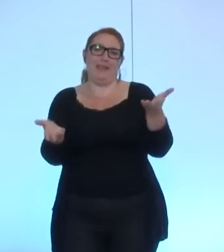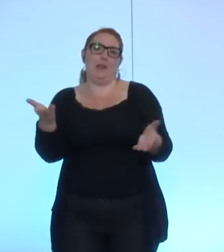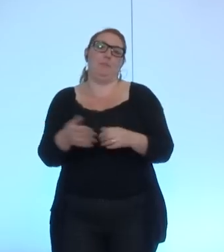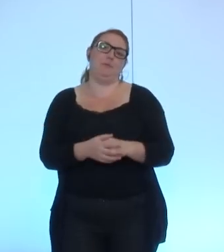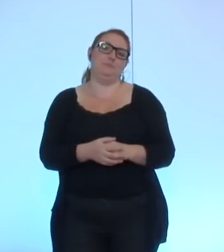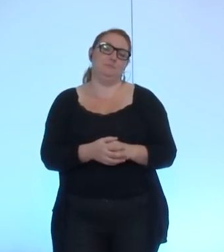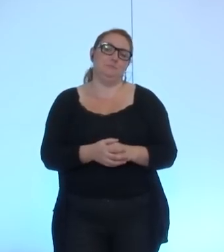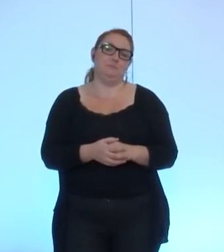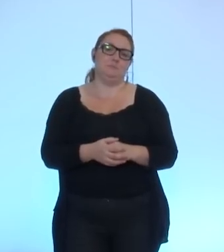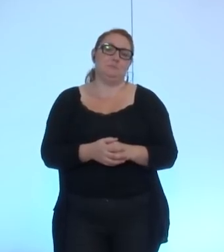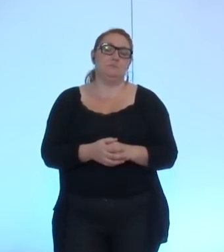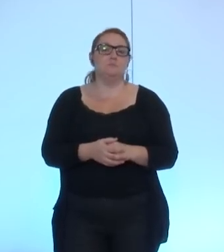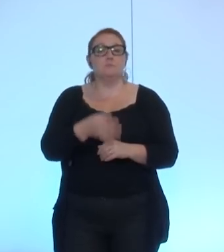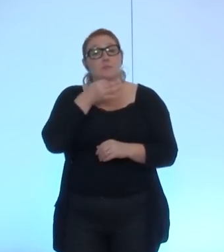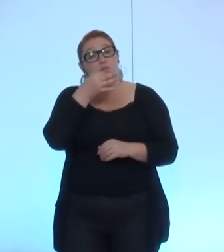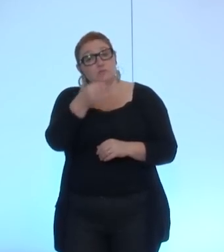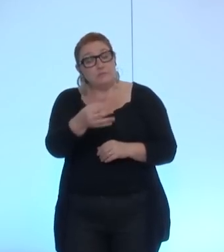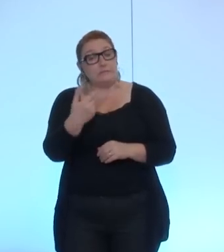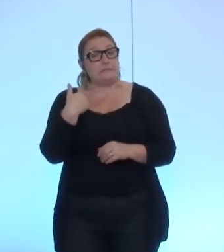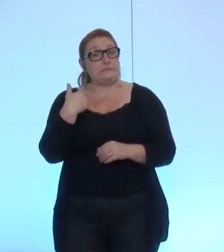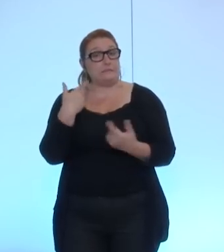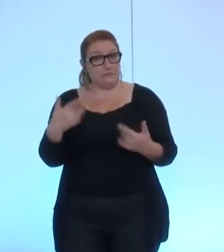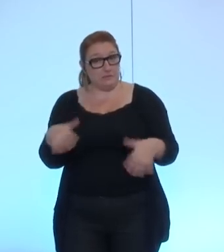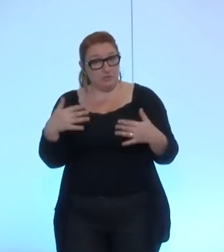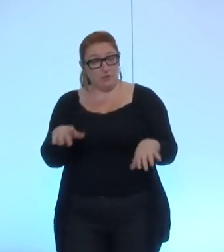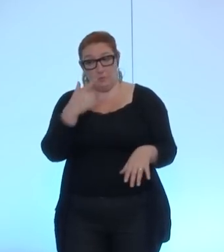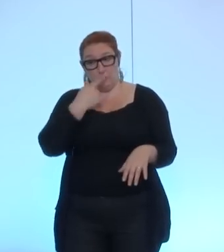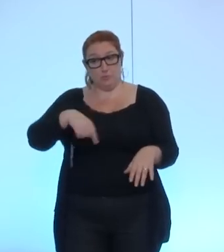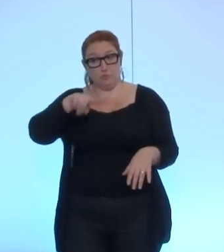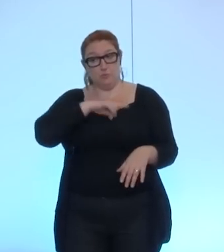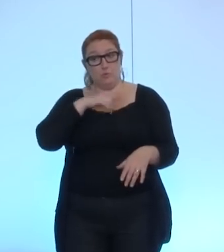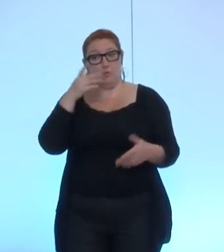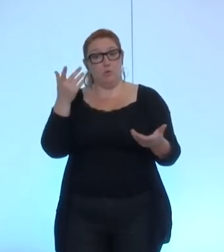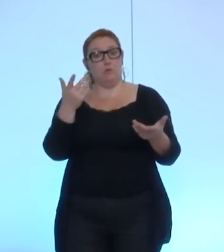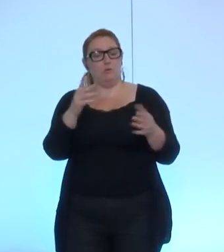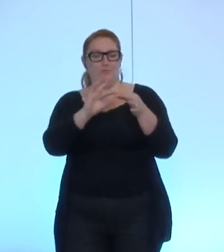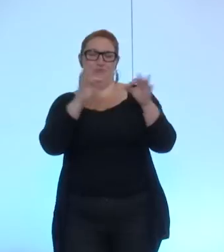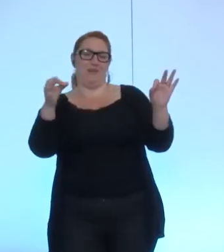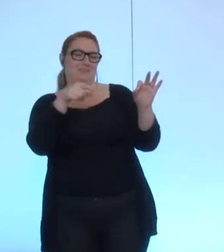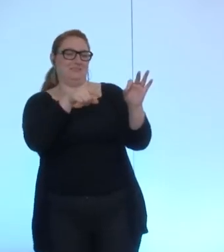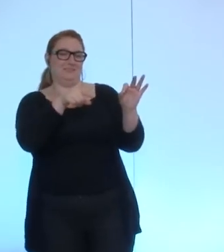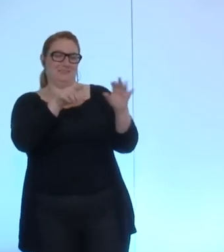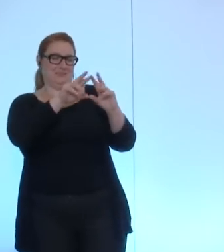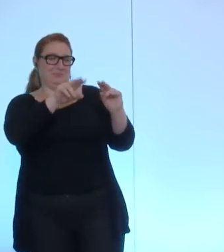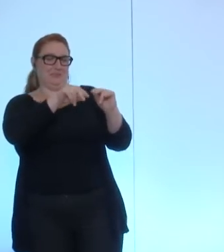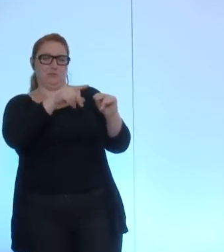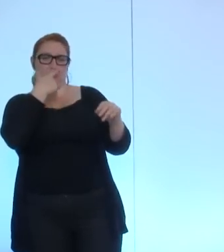je vous ai dit ce que nous trouvions déséquilibré dans votre exposé des motifs